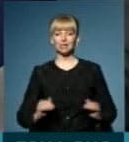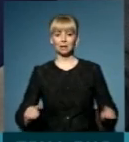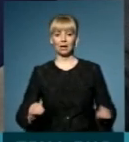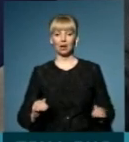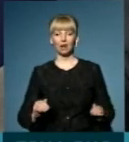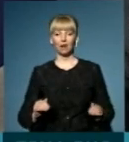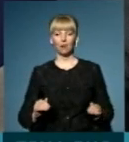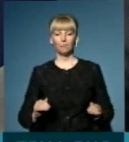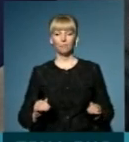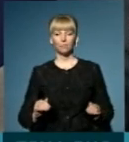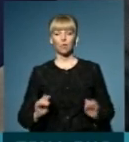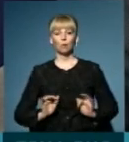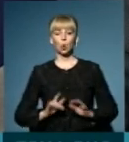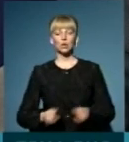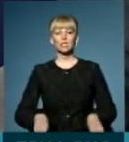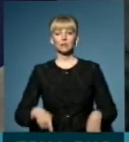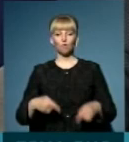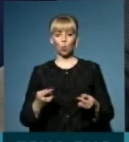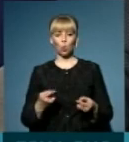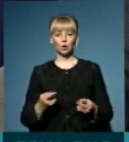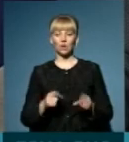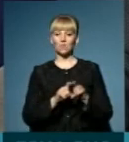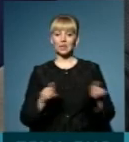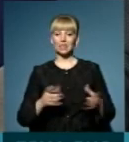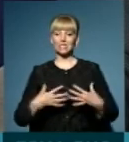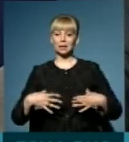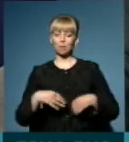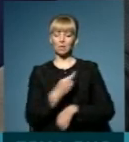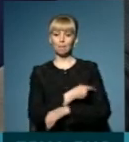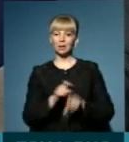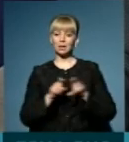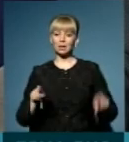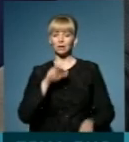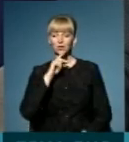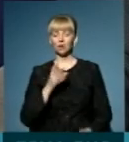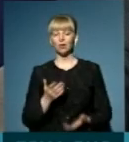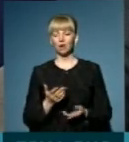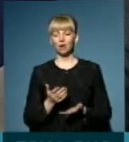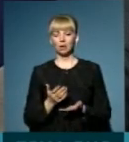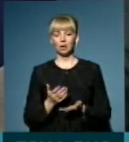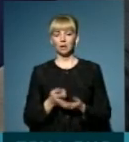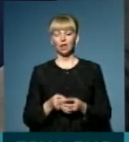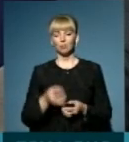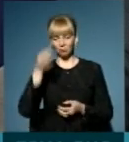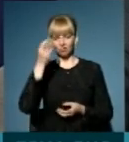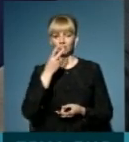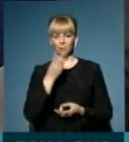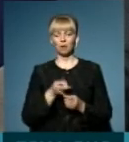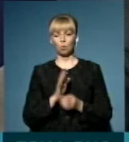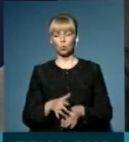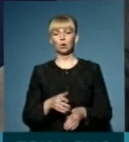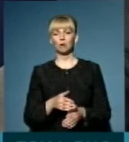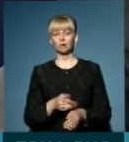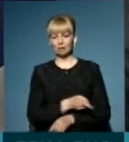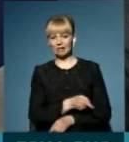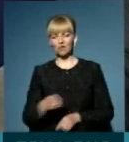процес створення відділень сімейних медицини в Чернівцях, ну, я це чітко бачу, він буде тривати,